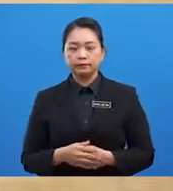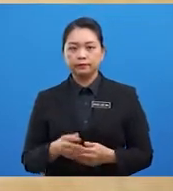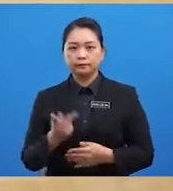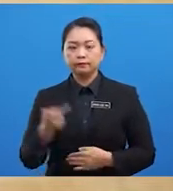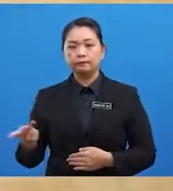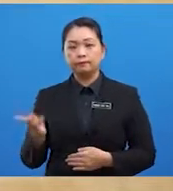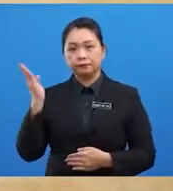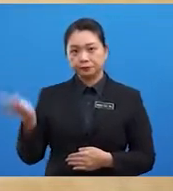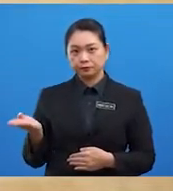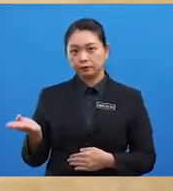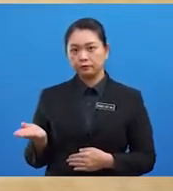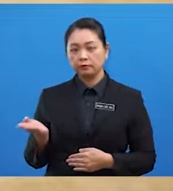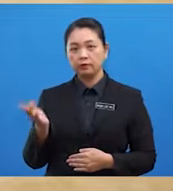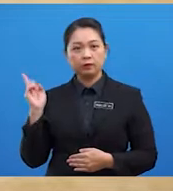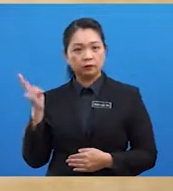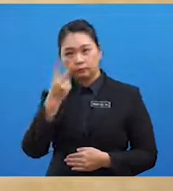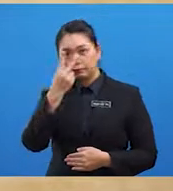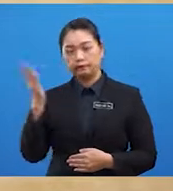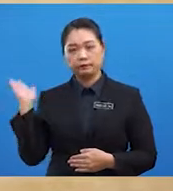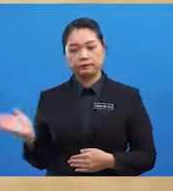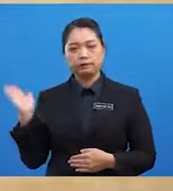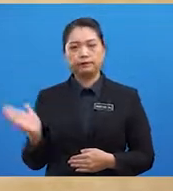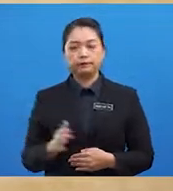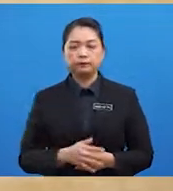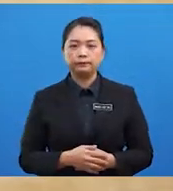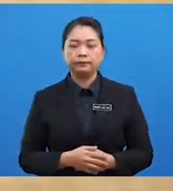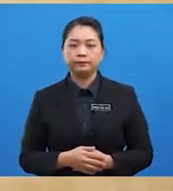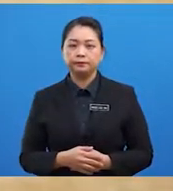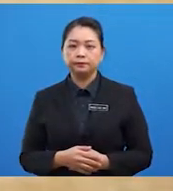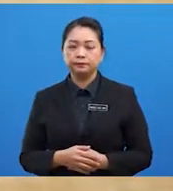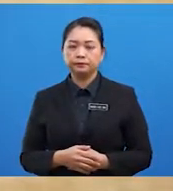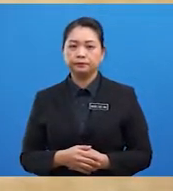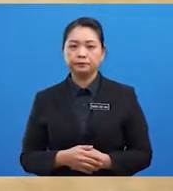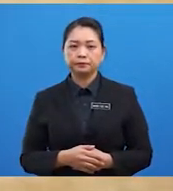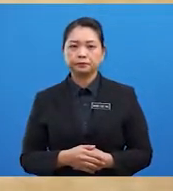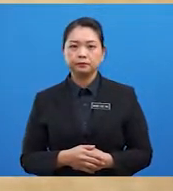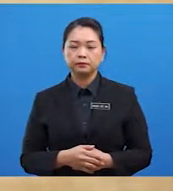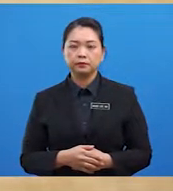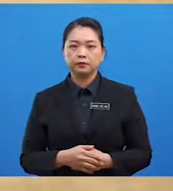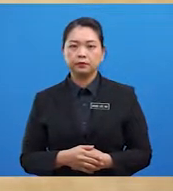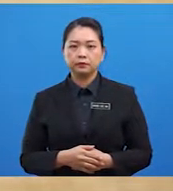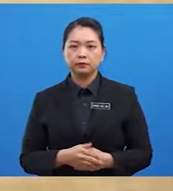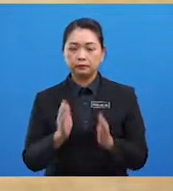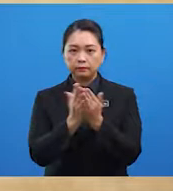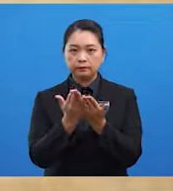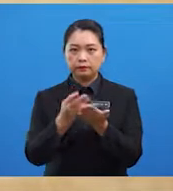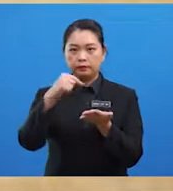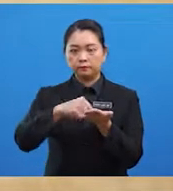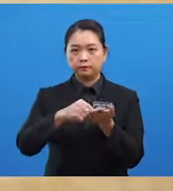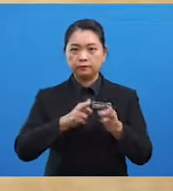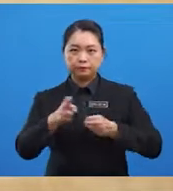seterusnya ialah Hawiyyah Al-Ikhtisar Fi Usuh Ilmu Al-Bihar Baik, buku ini